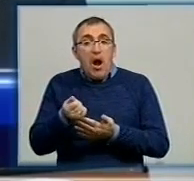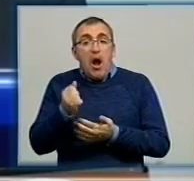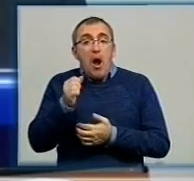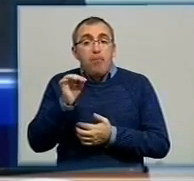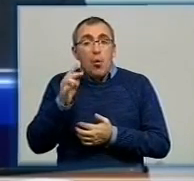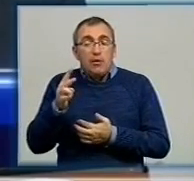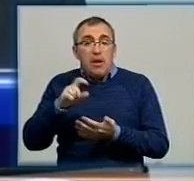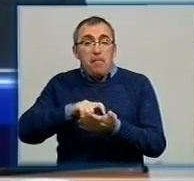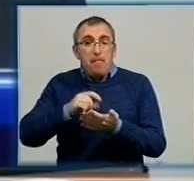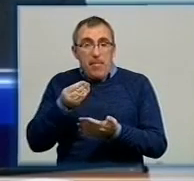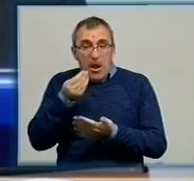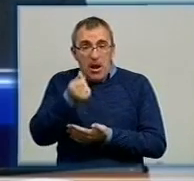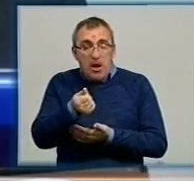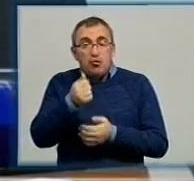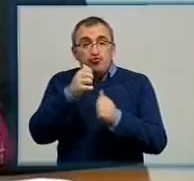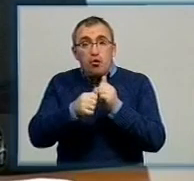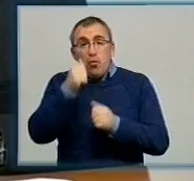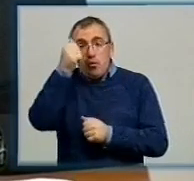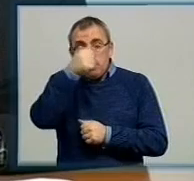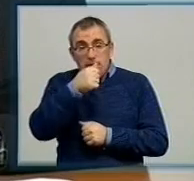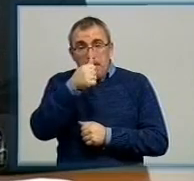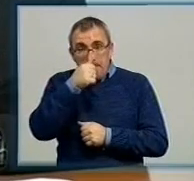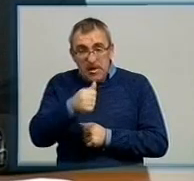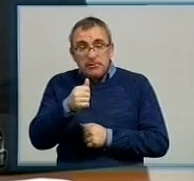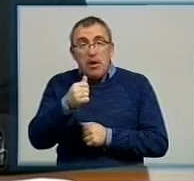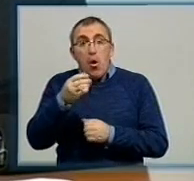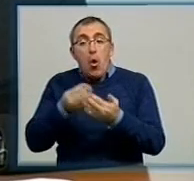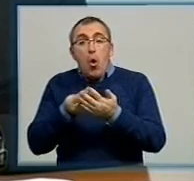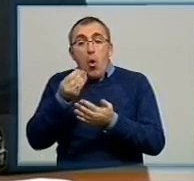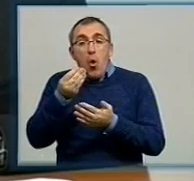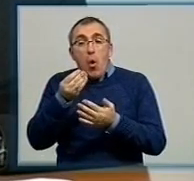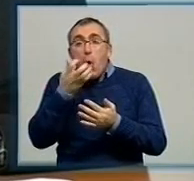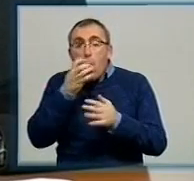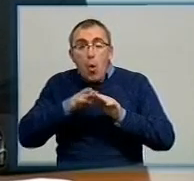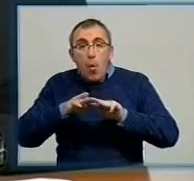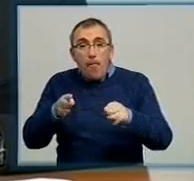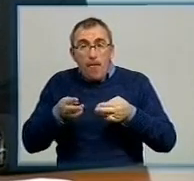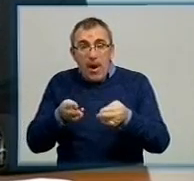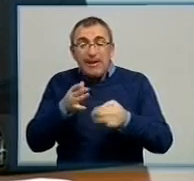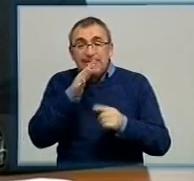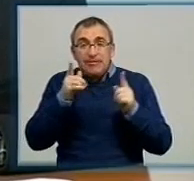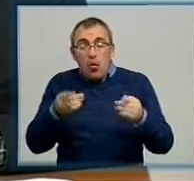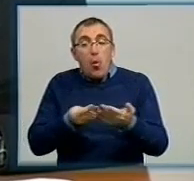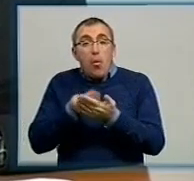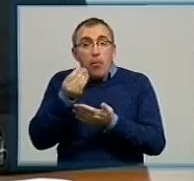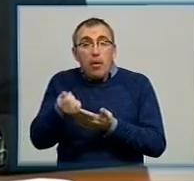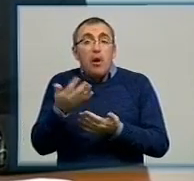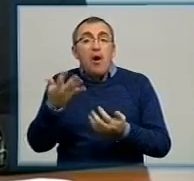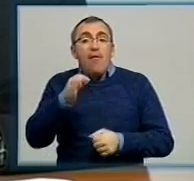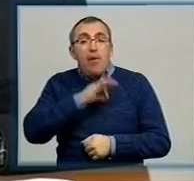щомісячно, а потім в опалювальний сезон вони вже оплачують по мірі того, як